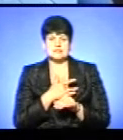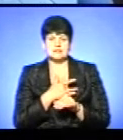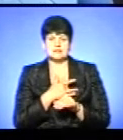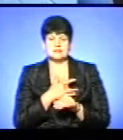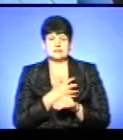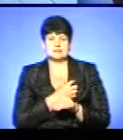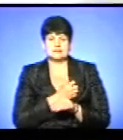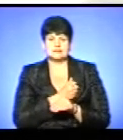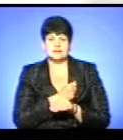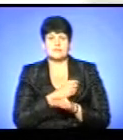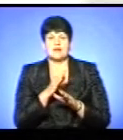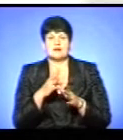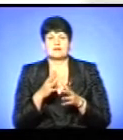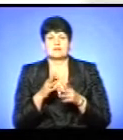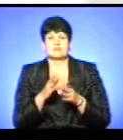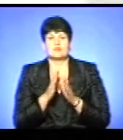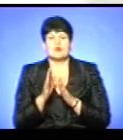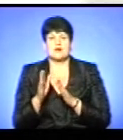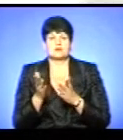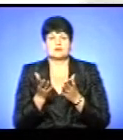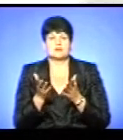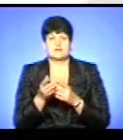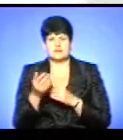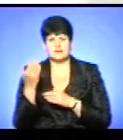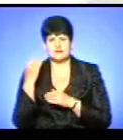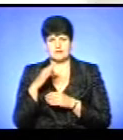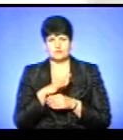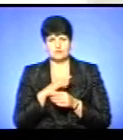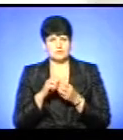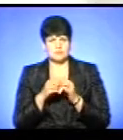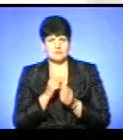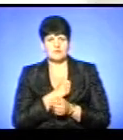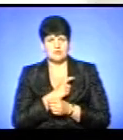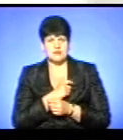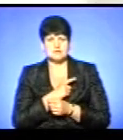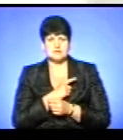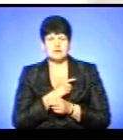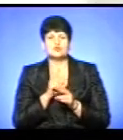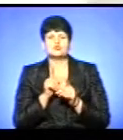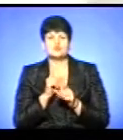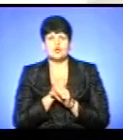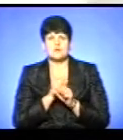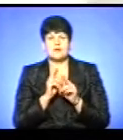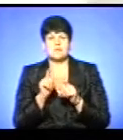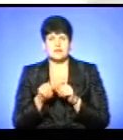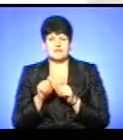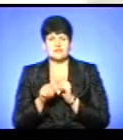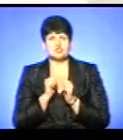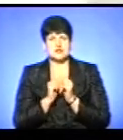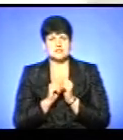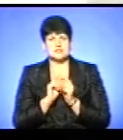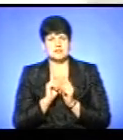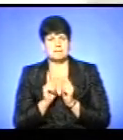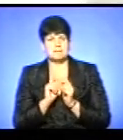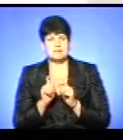мовити, не на місці. Безпека у цих таборах, ще відлуння недавно від трагедії в Одесі. Що робиться? Є наскільки часті такі